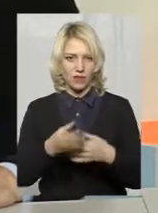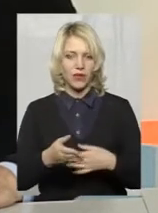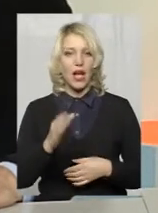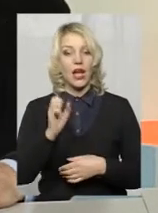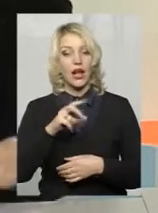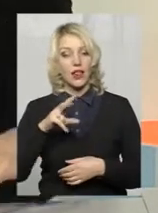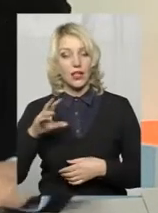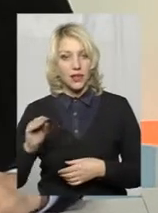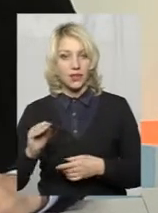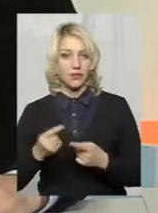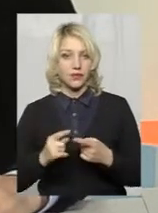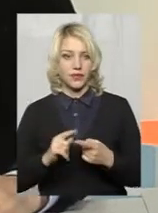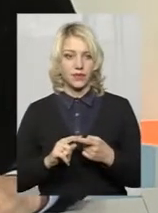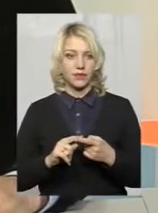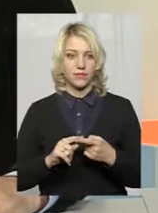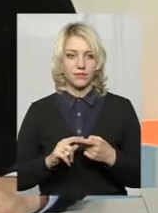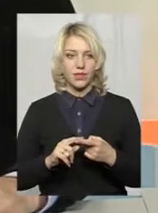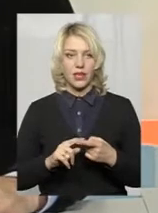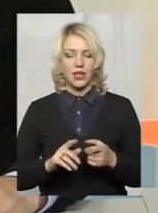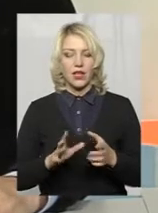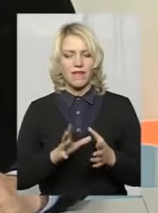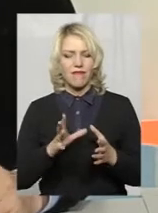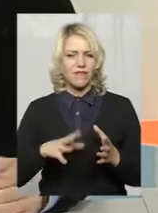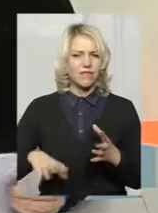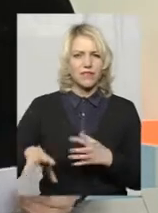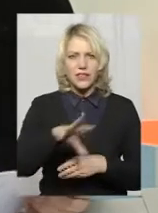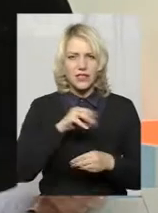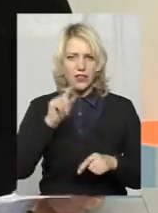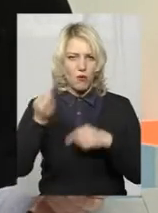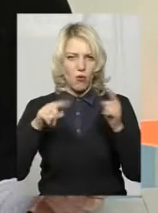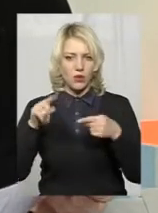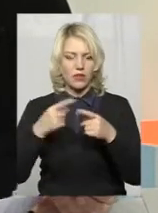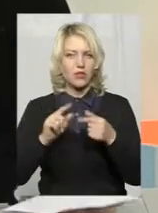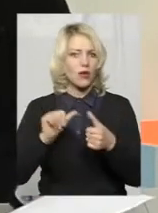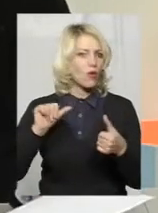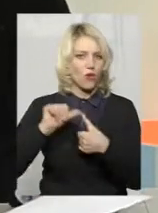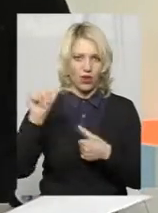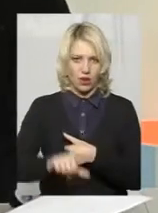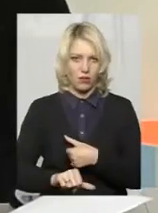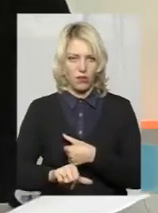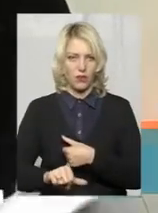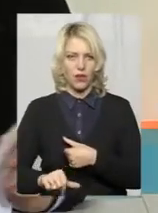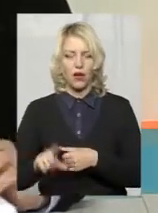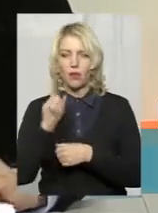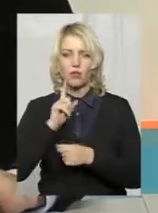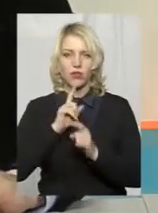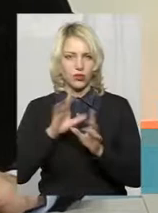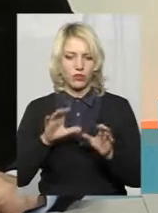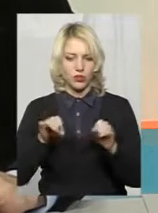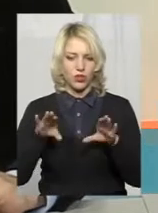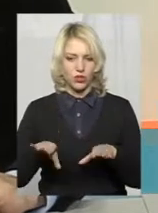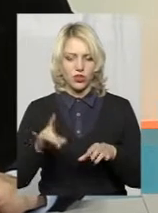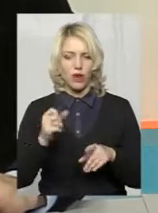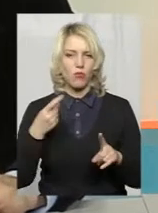саме рішення про мобілізацію буде переводитися окремо. І поки, як ми знаємо, президент роззаявив, що не буде поки що рішення про родну